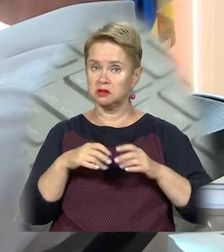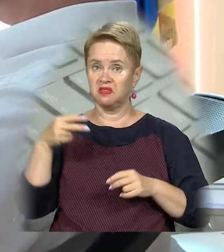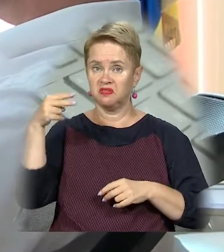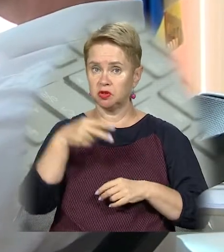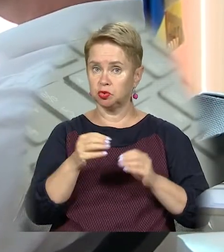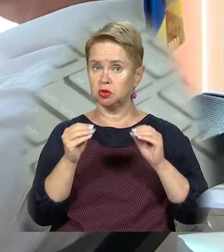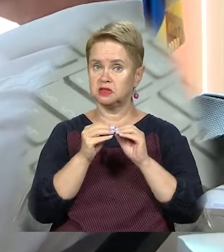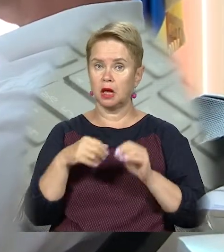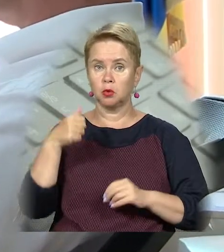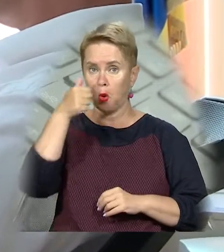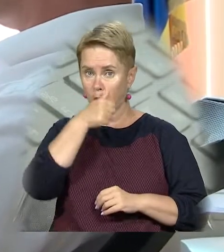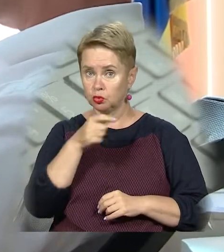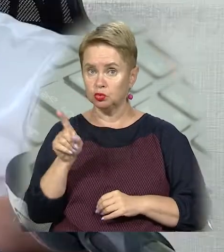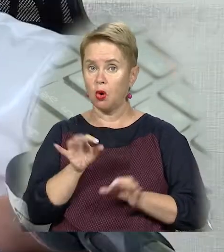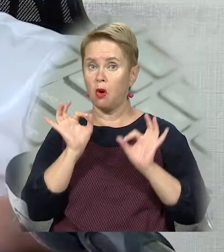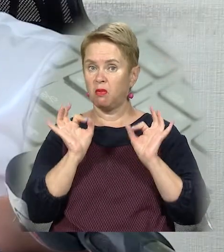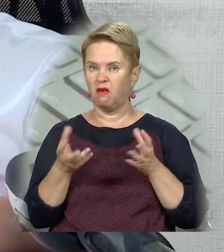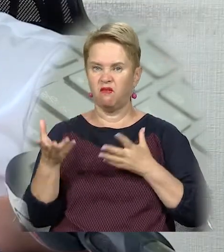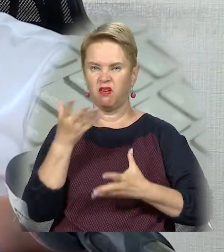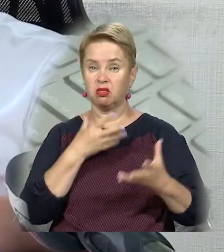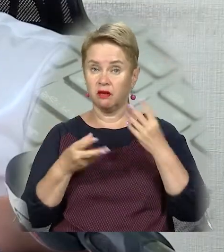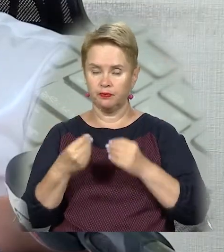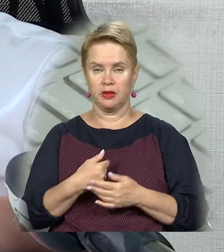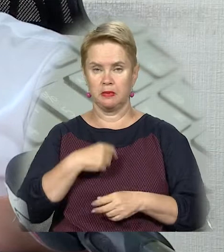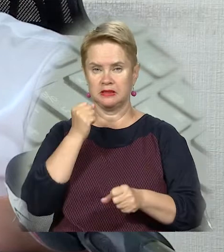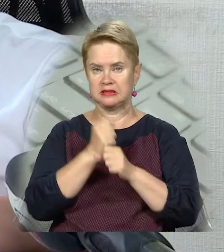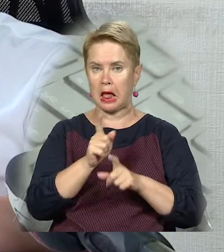від 2010 року. Щоправда, фіктивного.